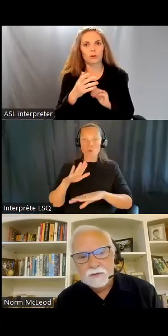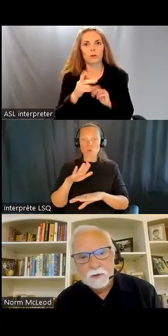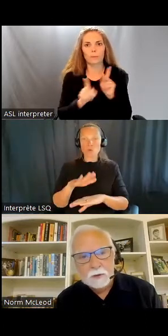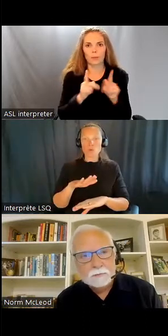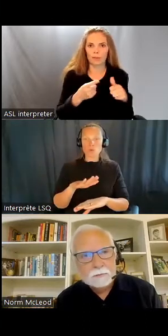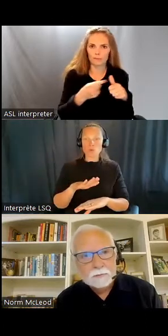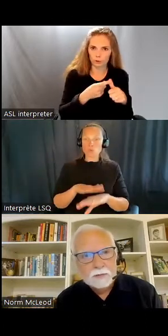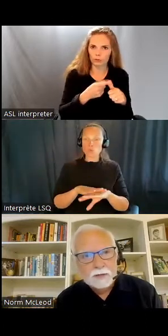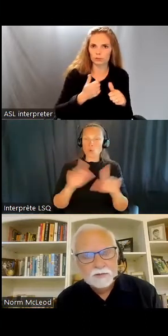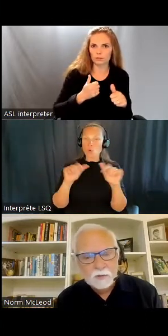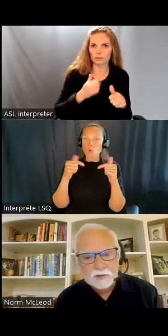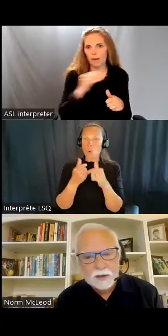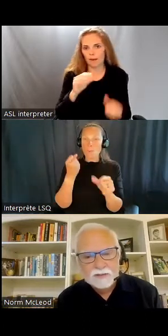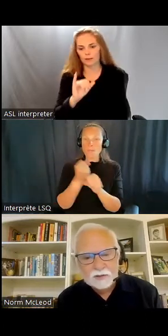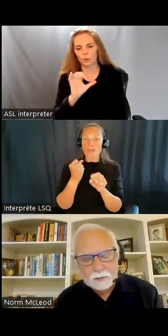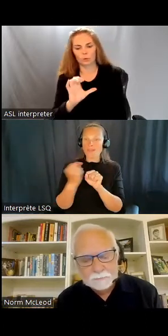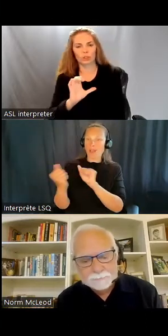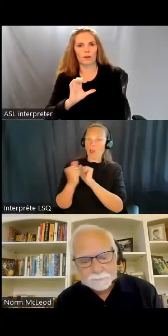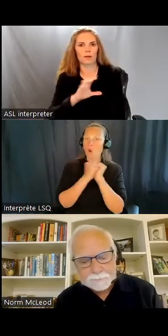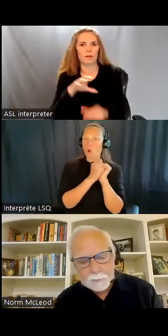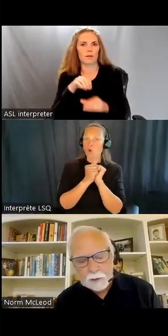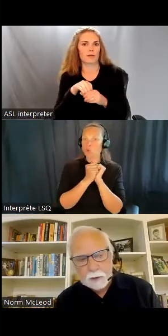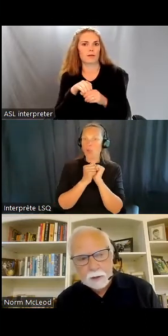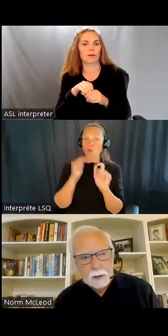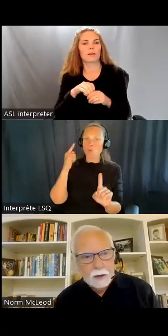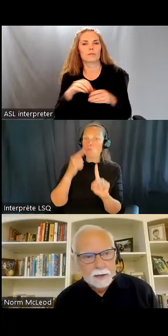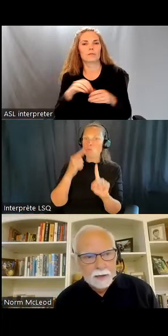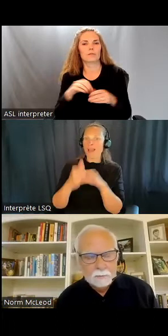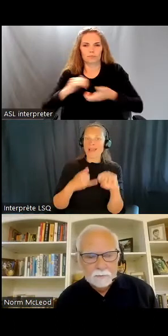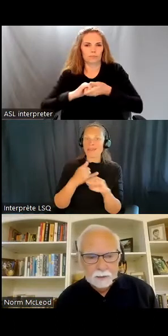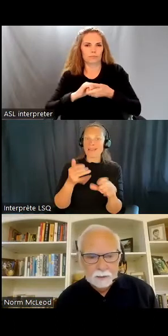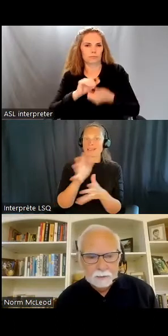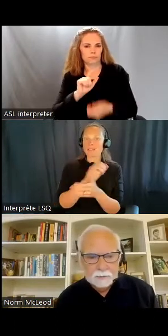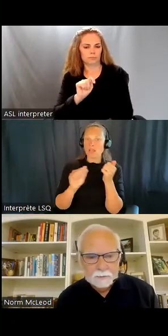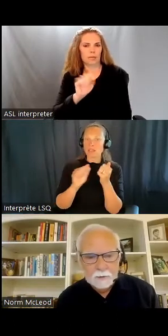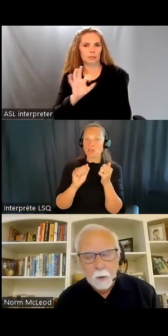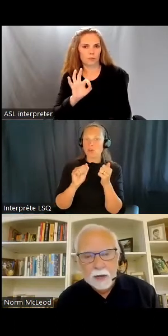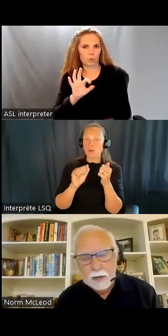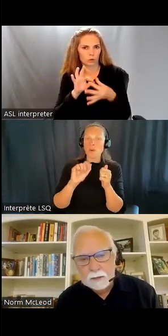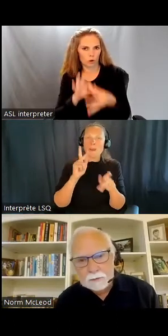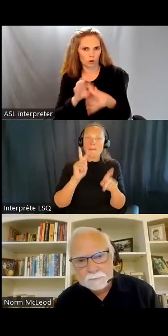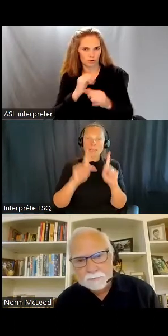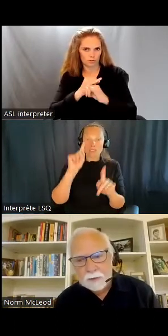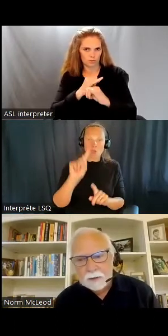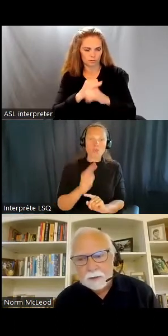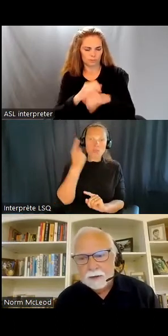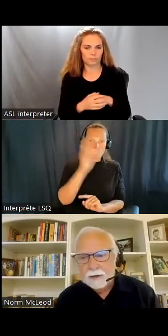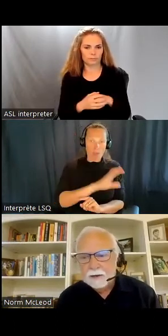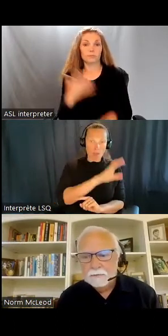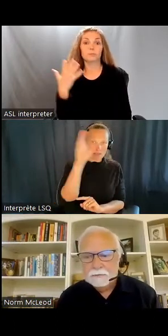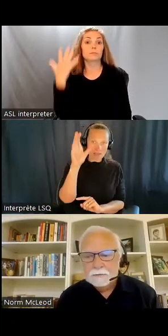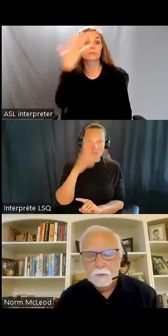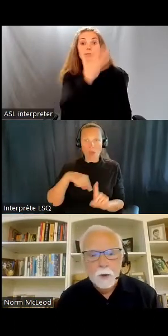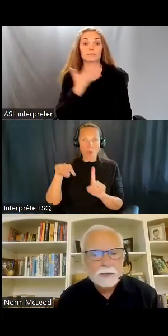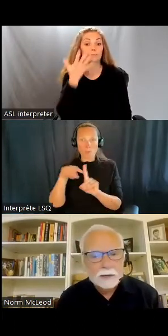du groupe de travail conjoint sur la désinstitutionnalisation d'Inclusion Canada et de personnes d'abord du Canada. Je suis un homme